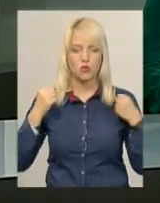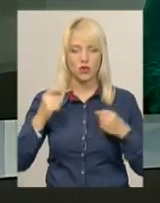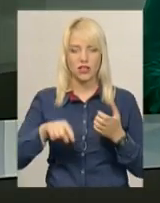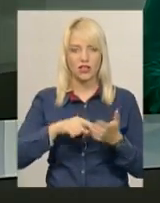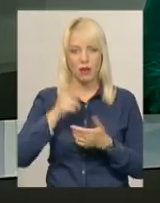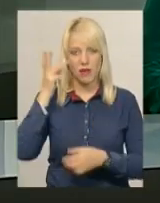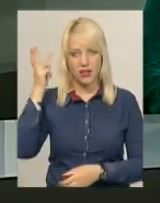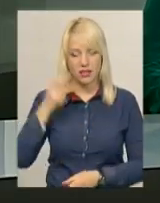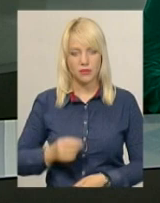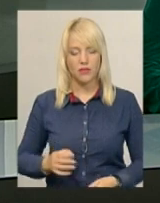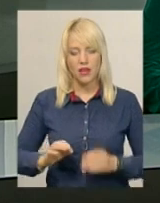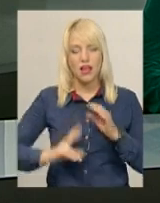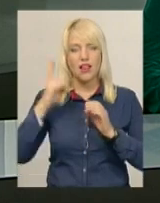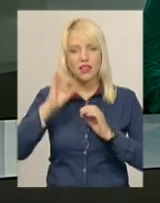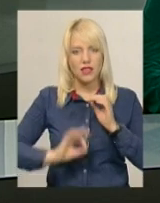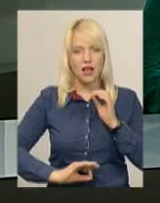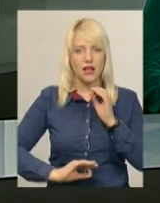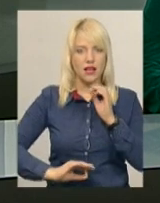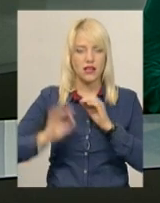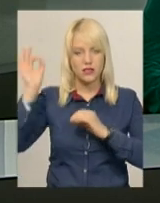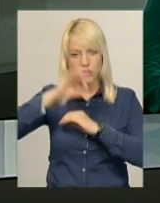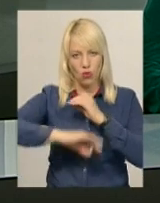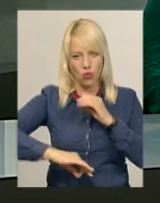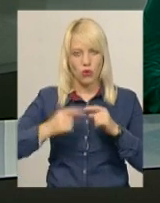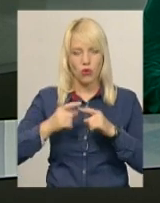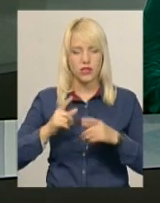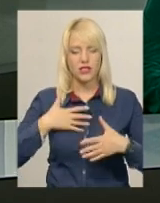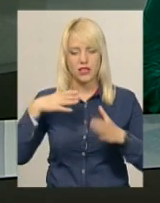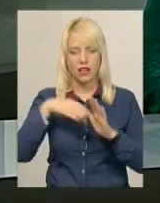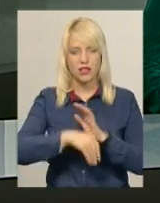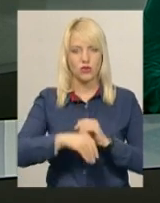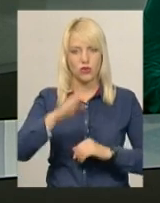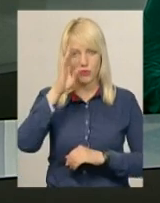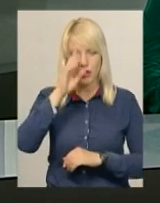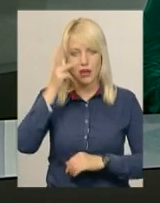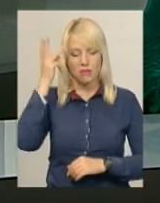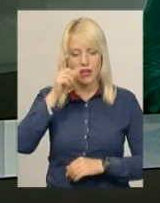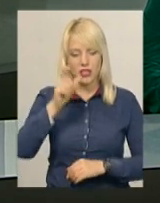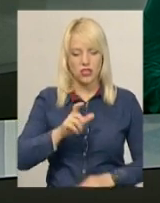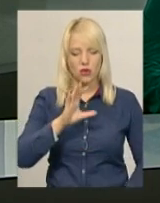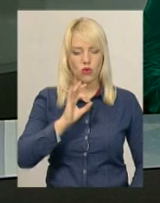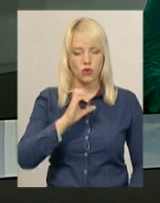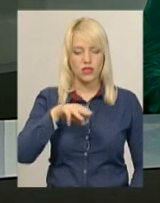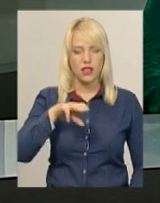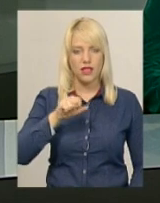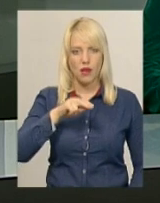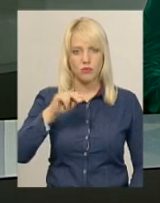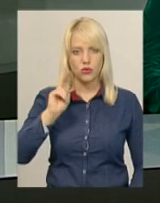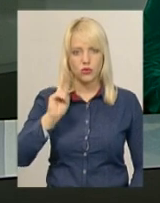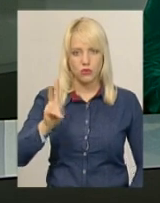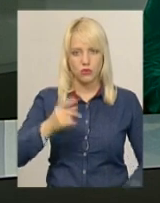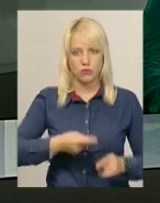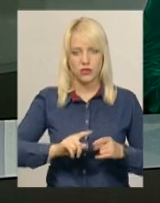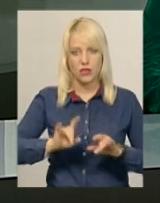На сході загинув хмельничанин Сергій Остапчук під час виконання бойового завдання на Світлодарській дозі. Про це повідомила